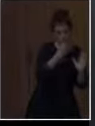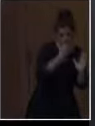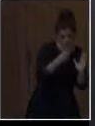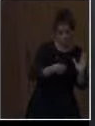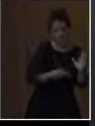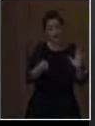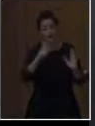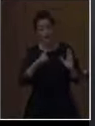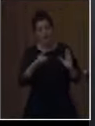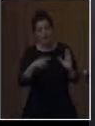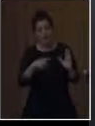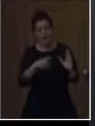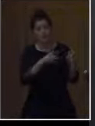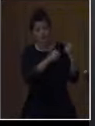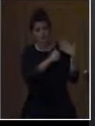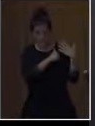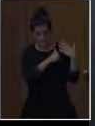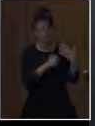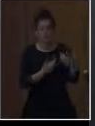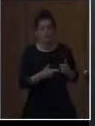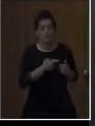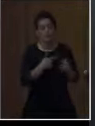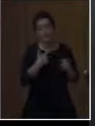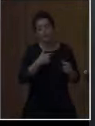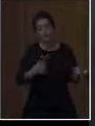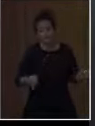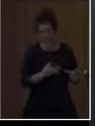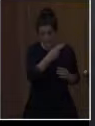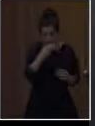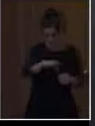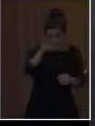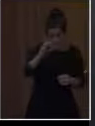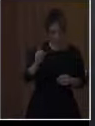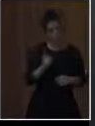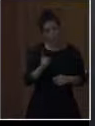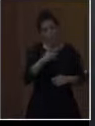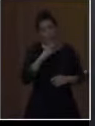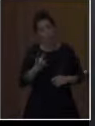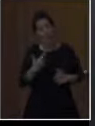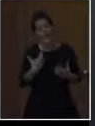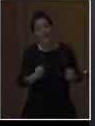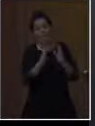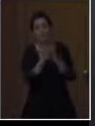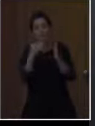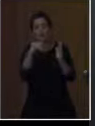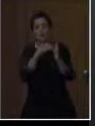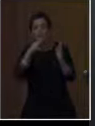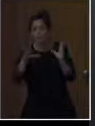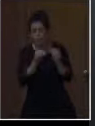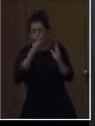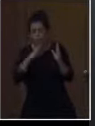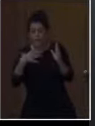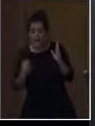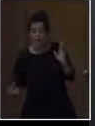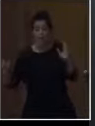Φυσικά, η επιλογή του θέματος μόνο τυχαία δεν είναι, εκτός ότι αποτελεί μια ολόκληρη ενότητα του μαθήματος της γλώσσας. Παρουσιάζει